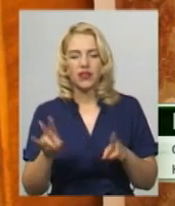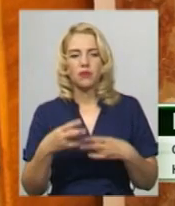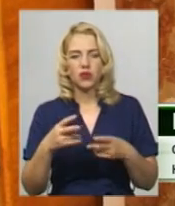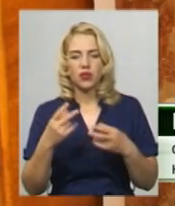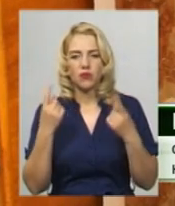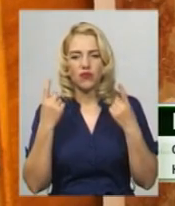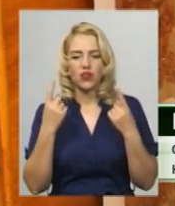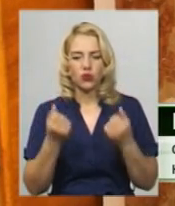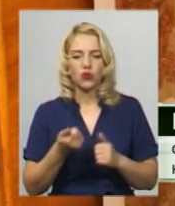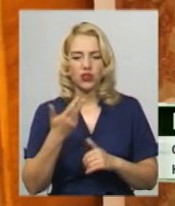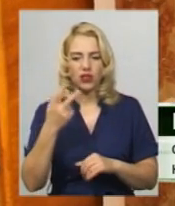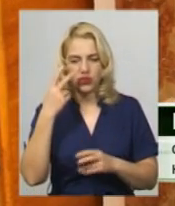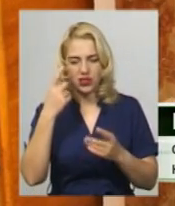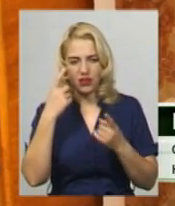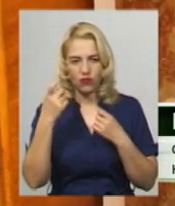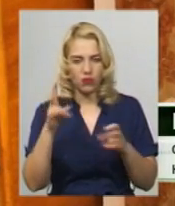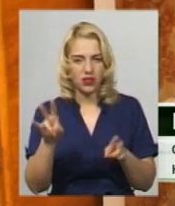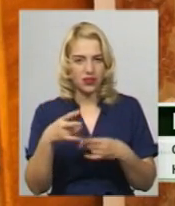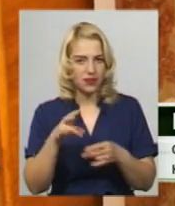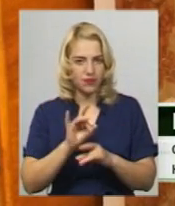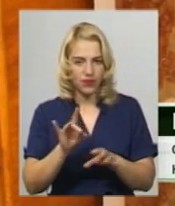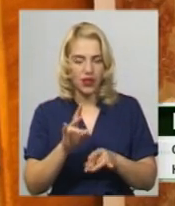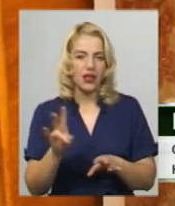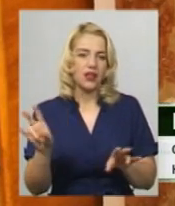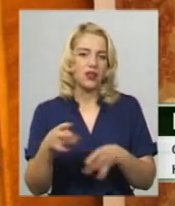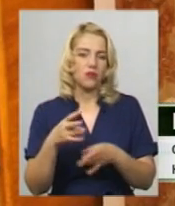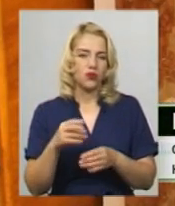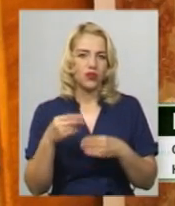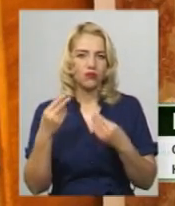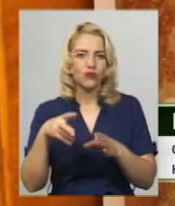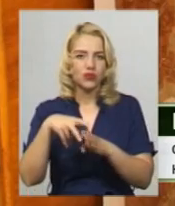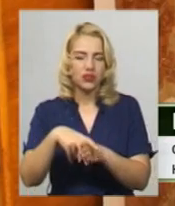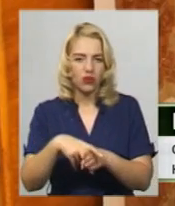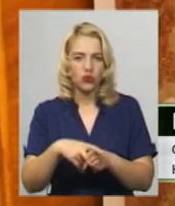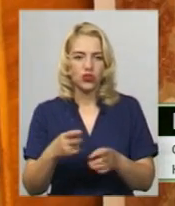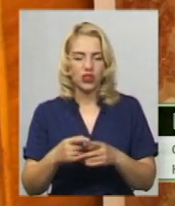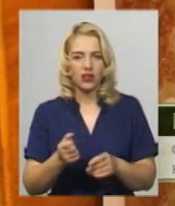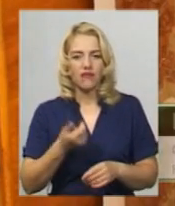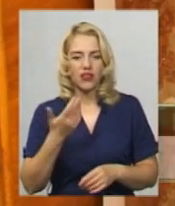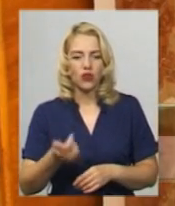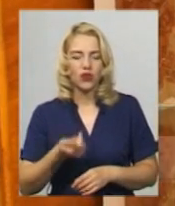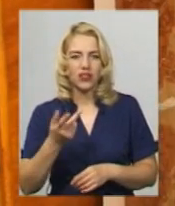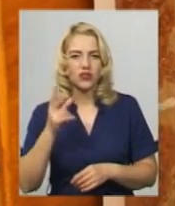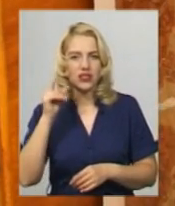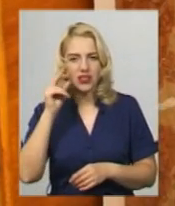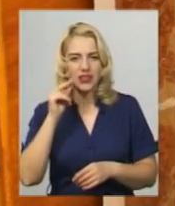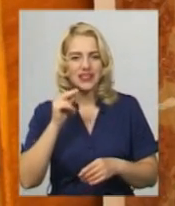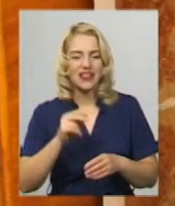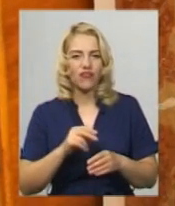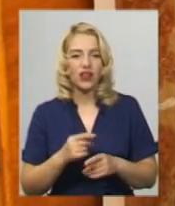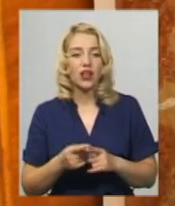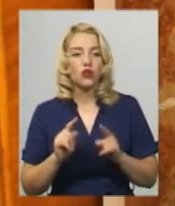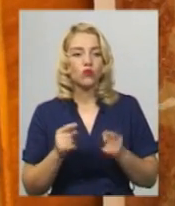кількостю інформації, не потрібно загружати великою кількістю цифр, тому що все, що вони